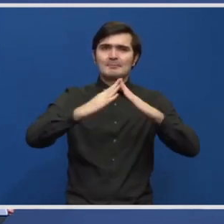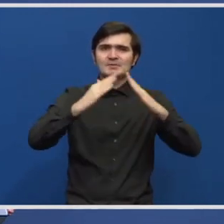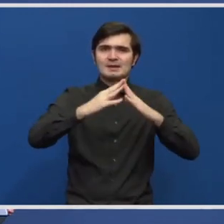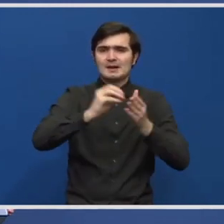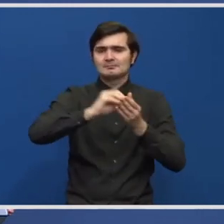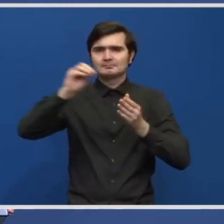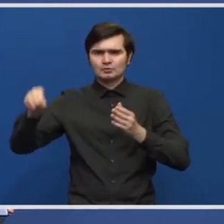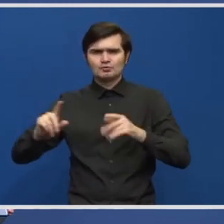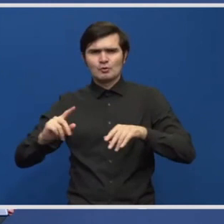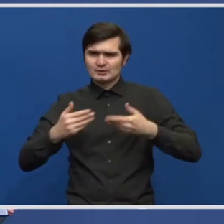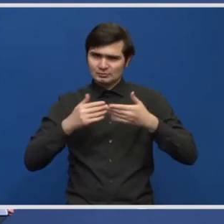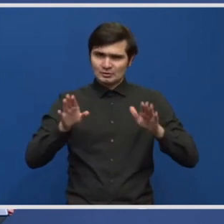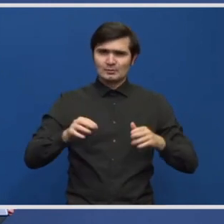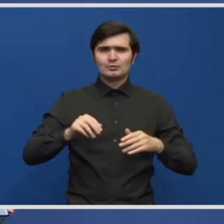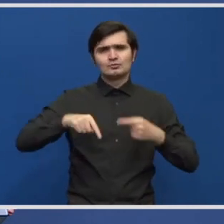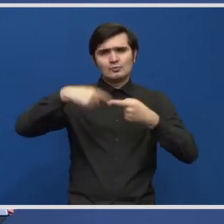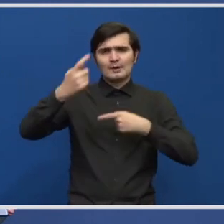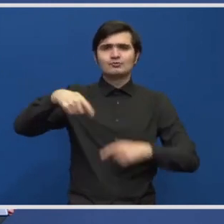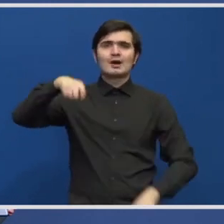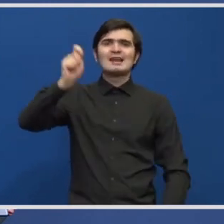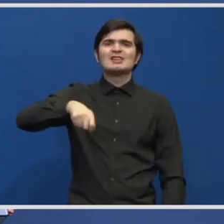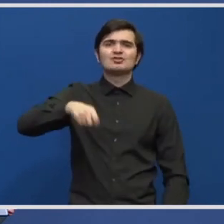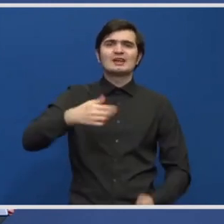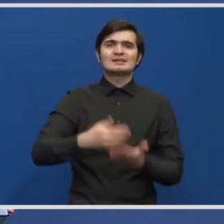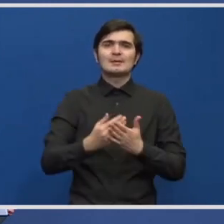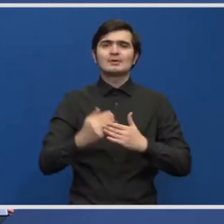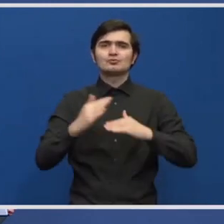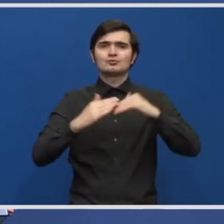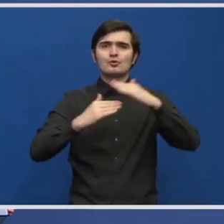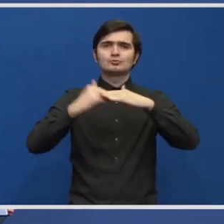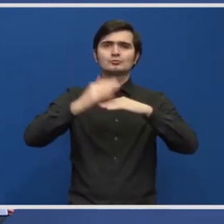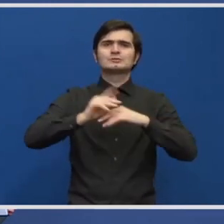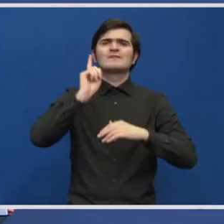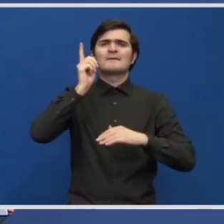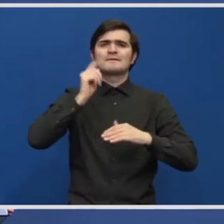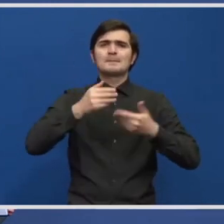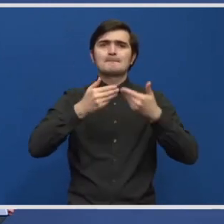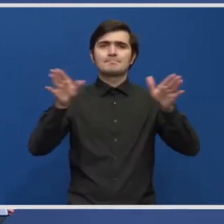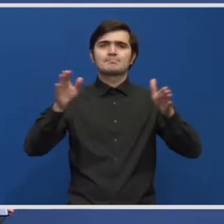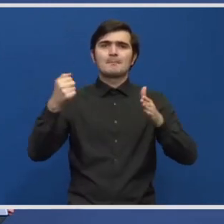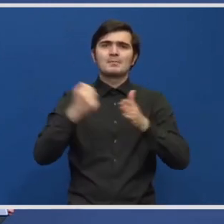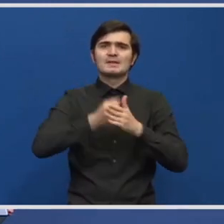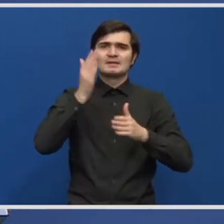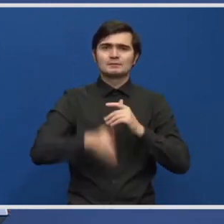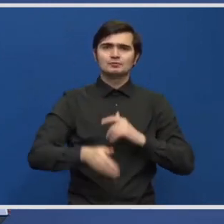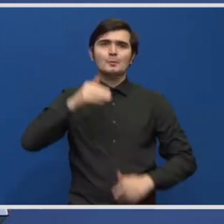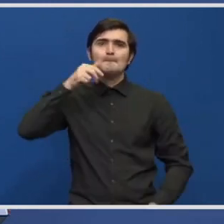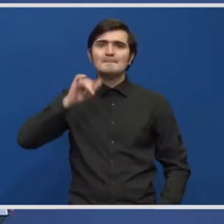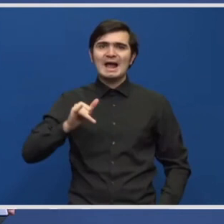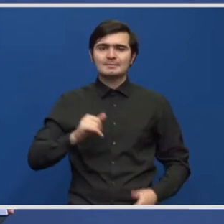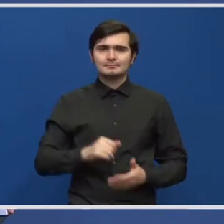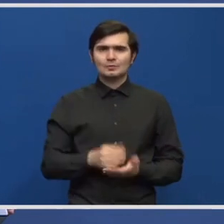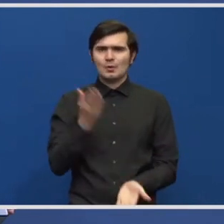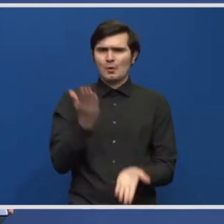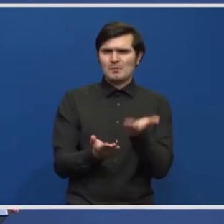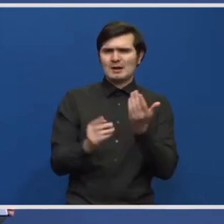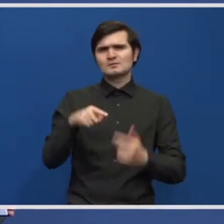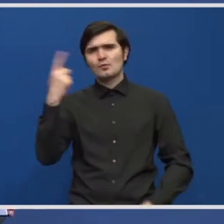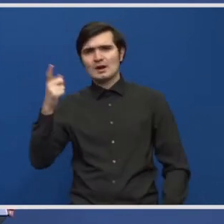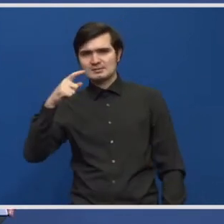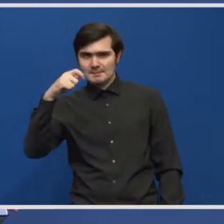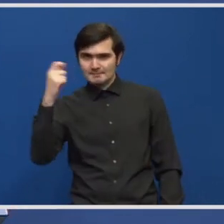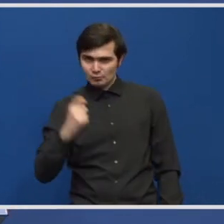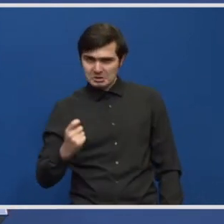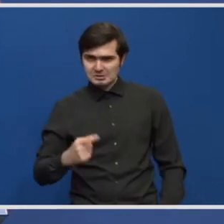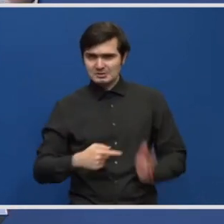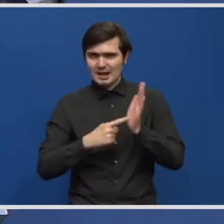iar licitația pentru construcție, deci pentru execuție, va fi lansată până la sfârșitul lunii mai. Practic, spre săbire de alte proiecte, și nu știu, pot